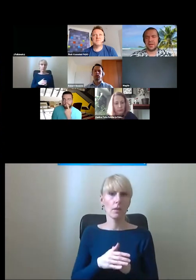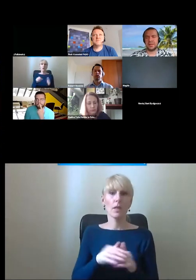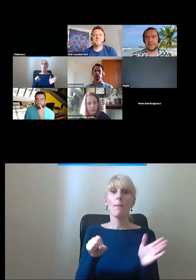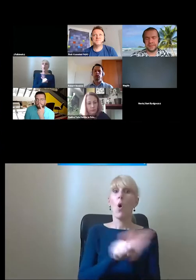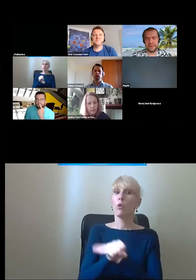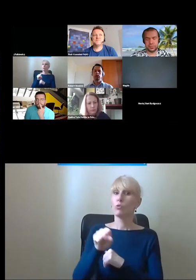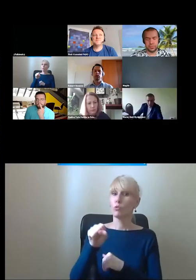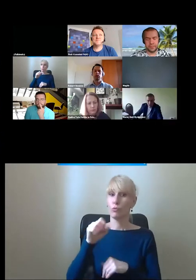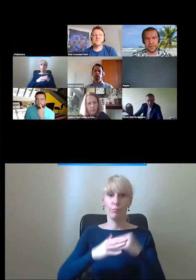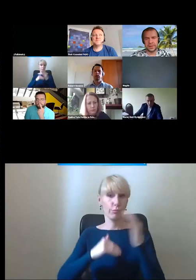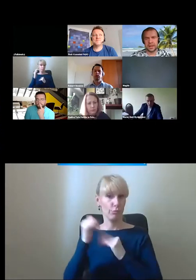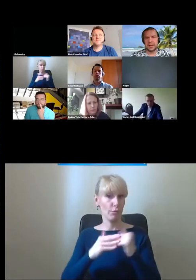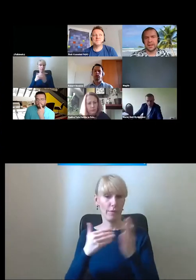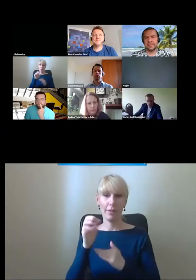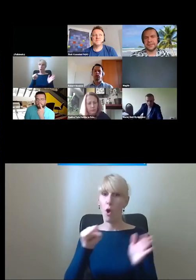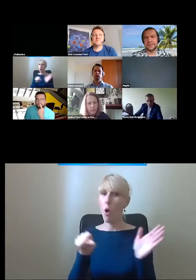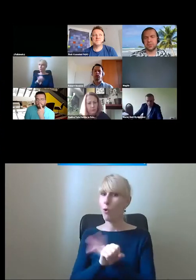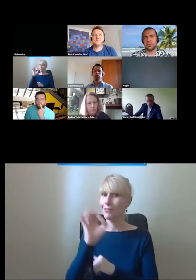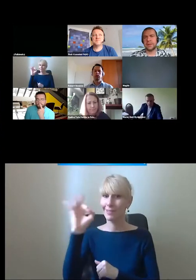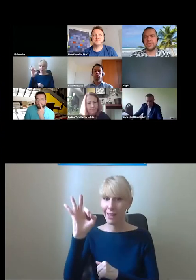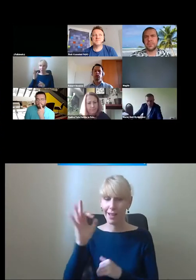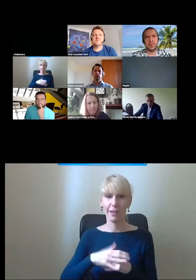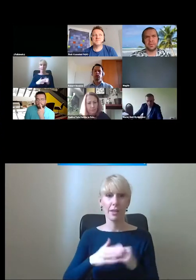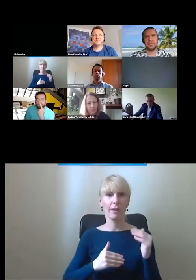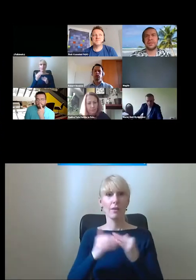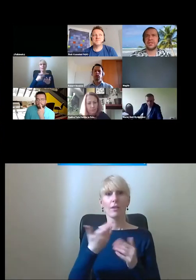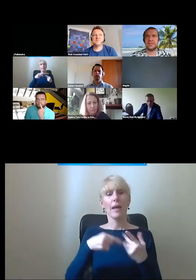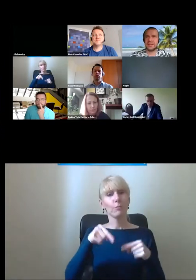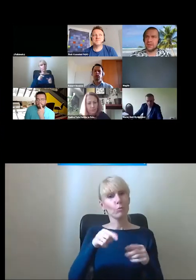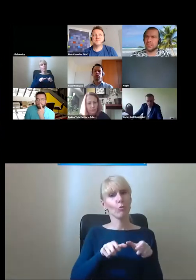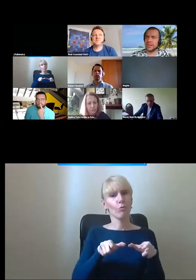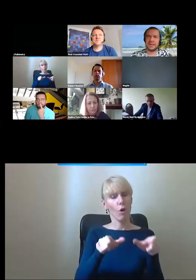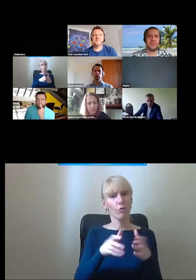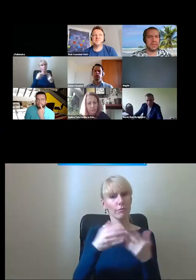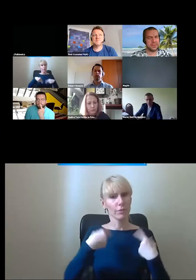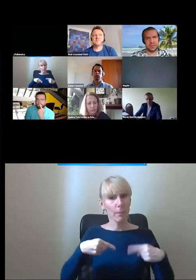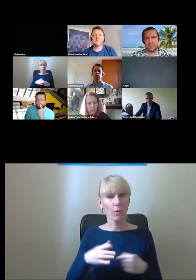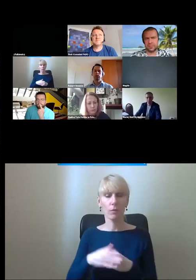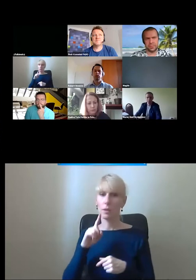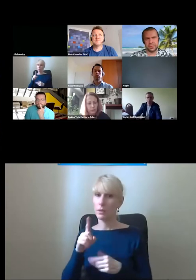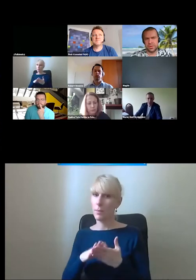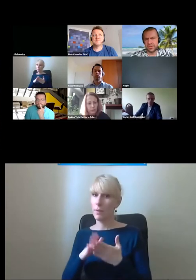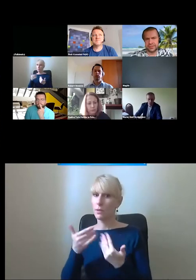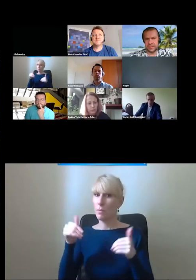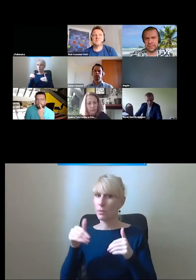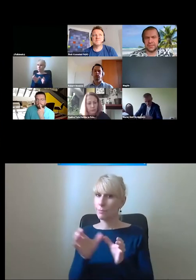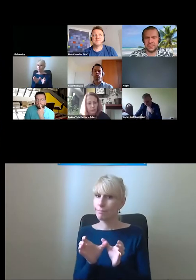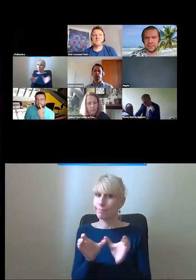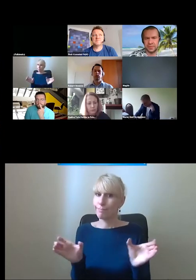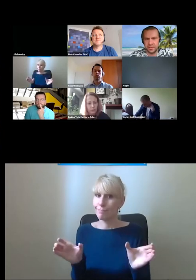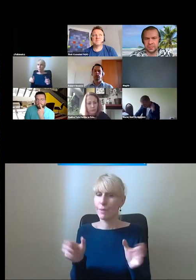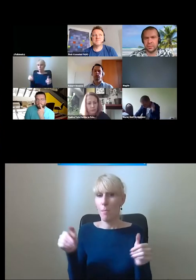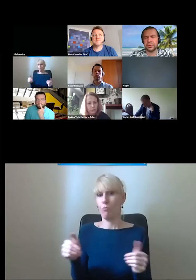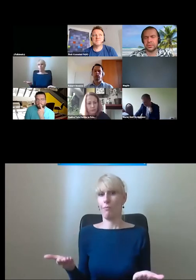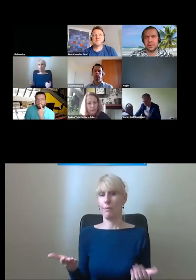było w ramach inwestycji Łódź Fabryczna, więc tych torów tam nie było. Jeśli jest za mało miejsca, na pewno dało się je położyć szerzej w takim razie.